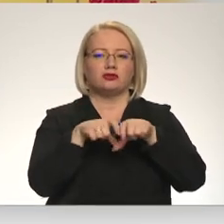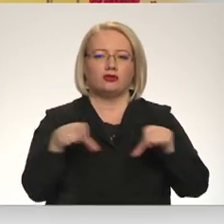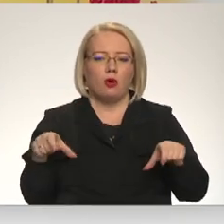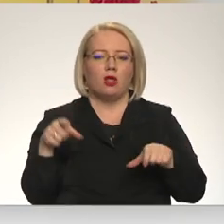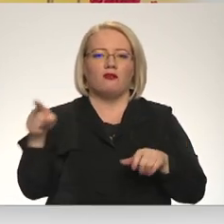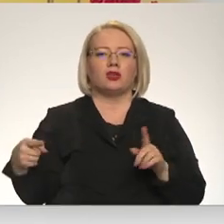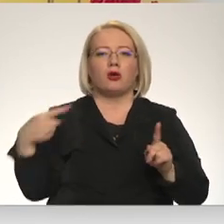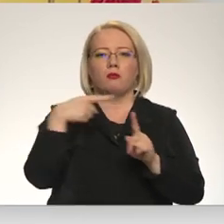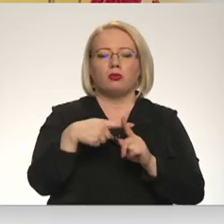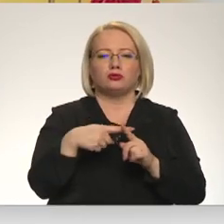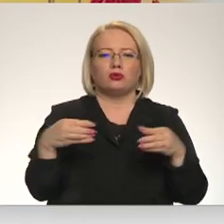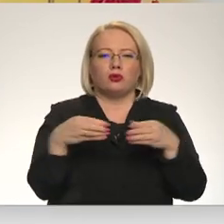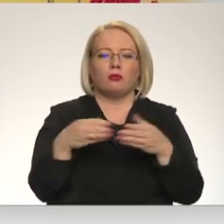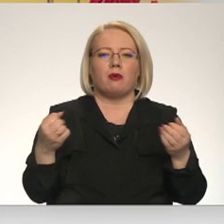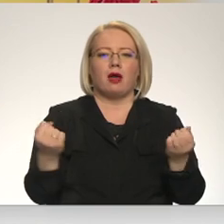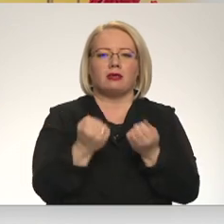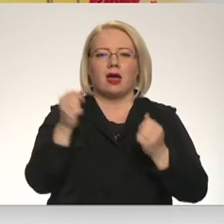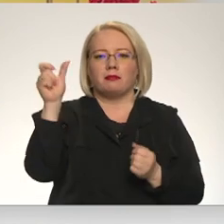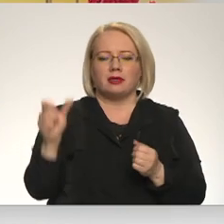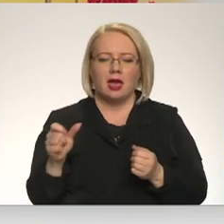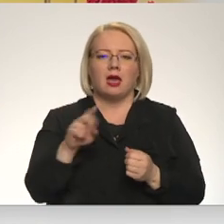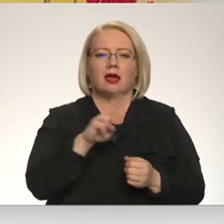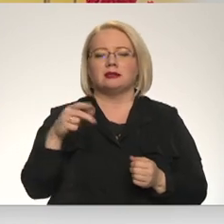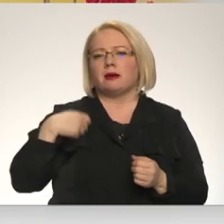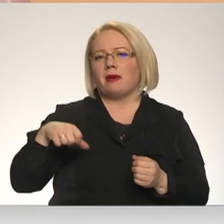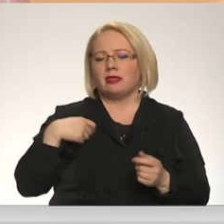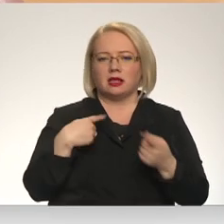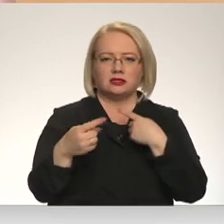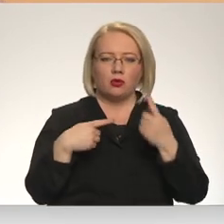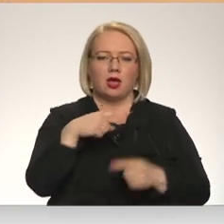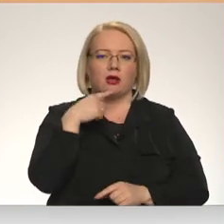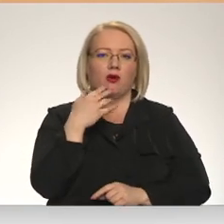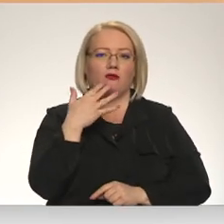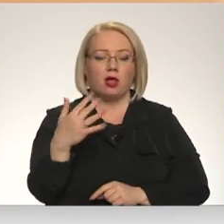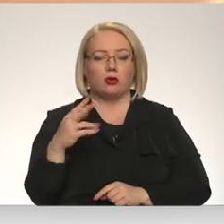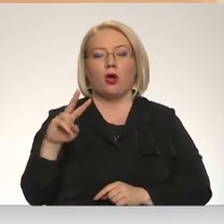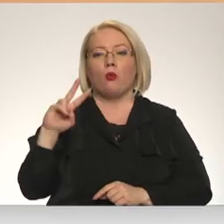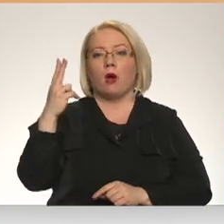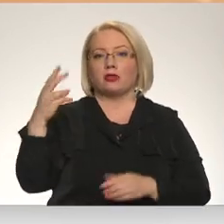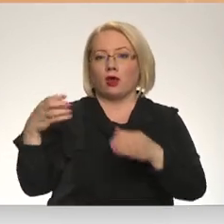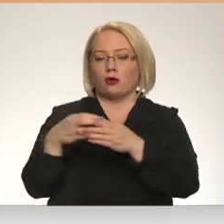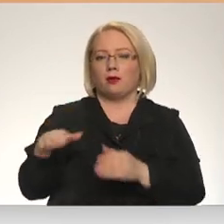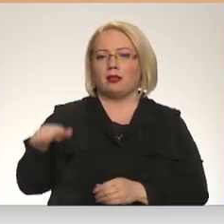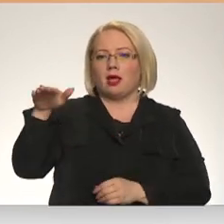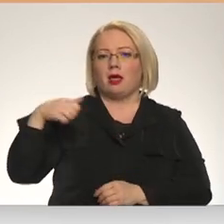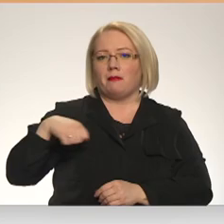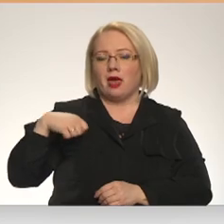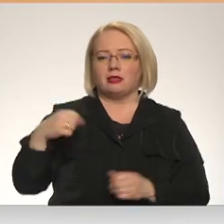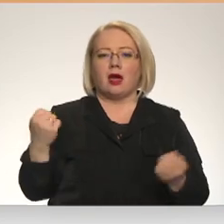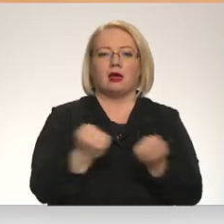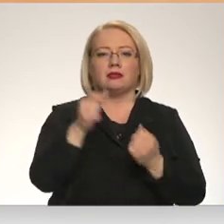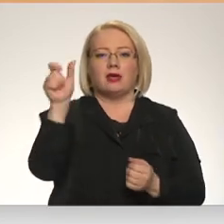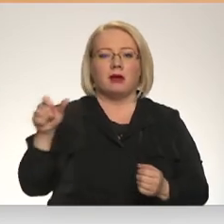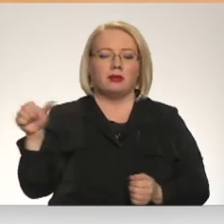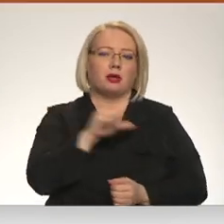kā papildus darbinieku, kas ir ar meiteni runāt papildus krieviski. Otrā grupā lielā meitenē mums ir kolektīvā darbinieki,